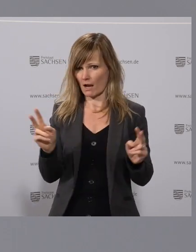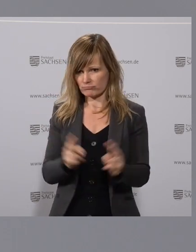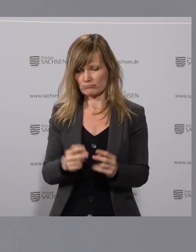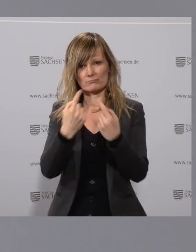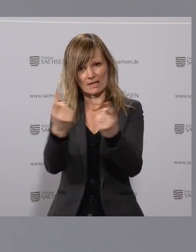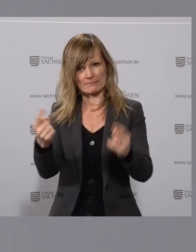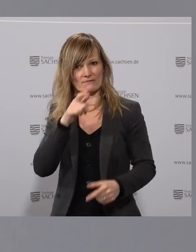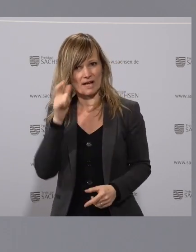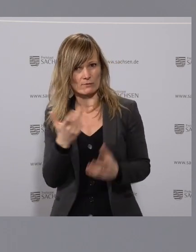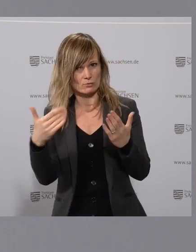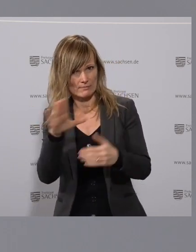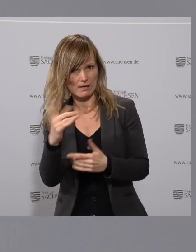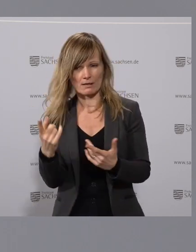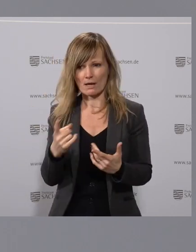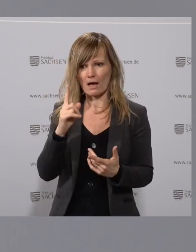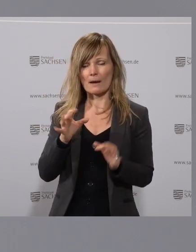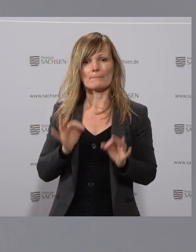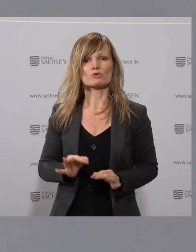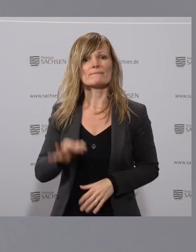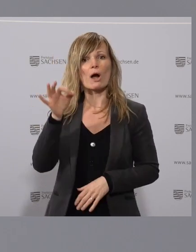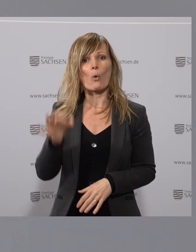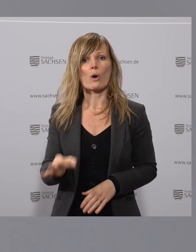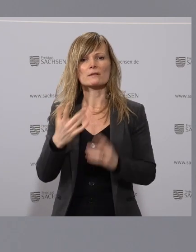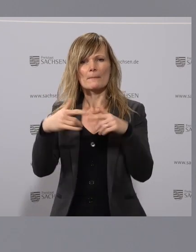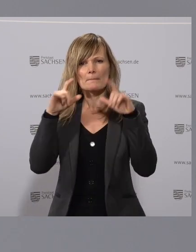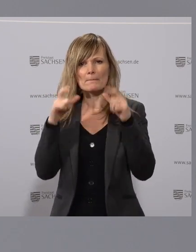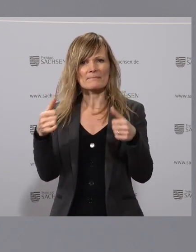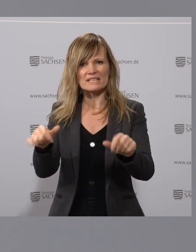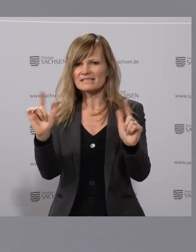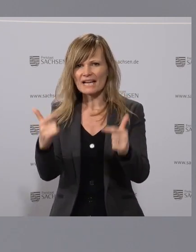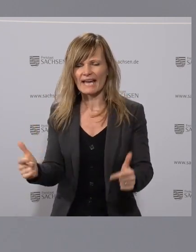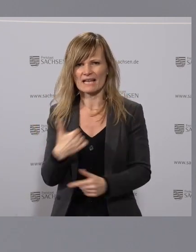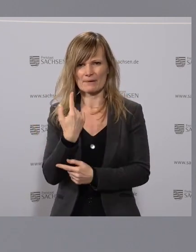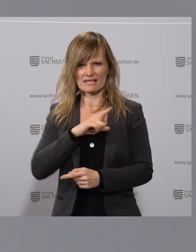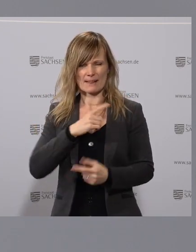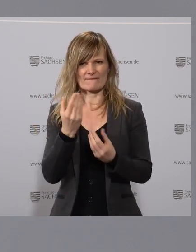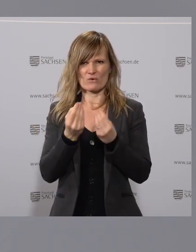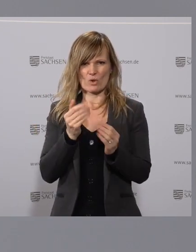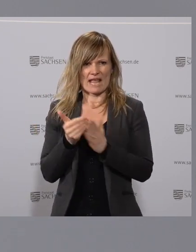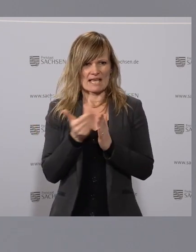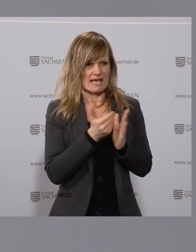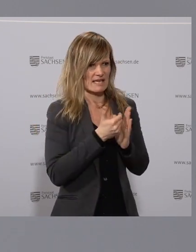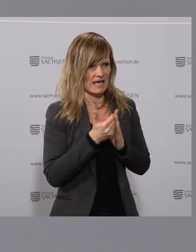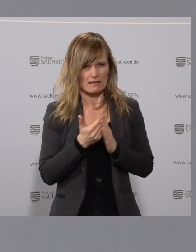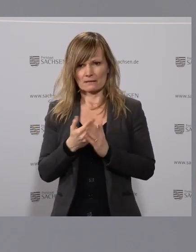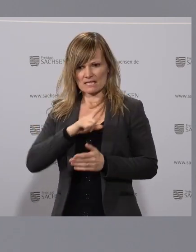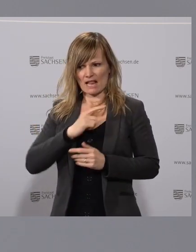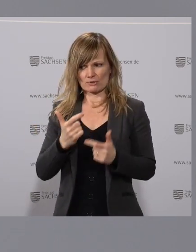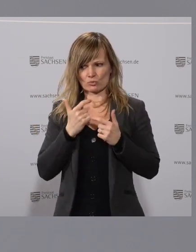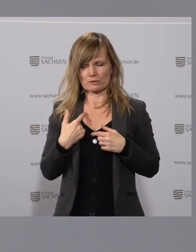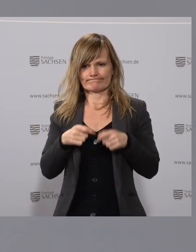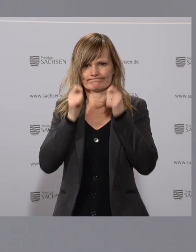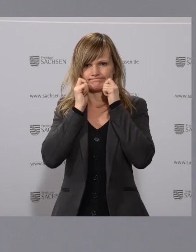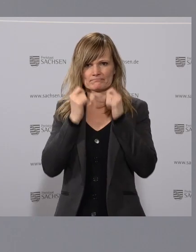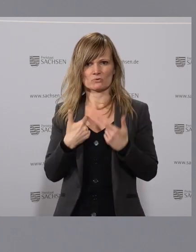Maskenpflicht an bestimmten Orten nicht vorgeschrieben ist, aber wenn ich eben merke, stehe da sehr eng mit Menschen zusammen oder ähnlich, dass ich mich schütze, weil eben die